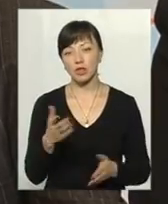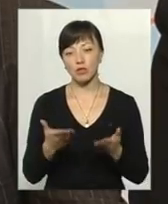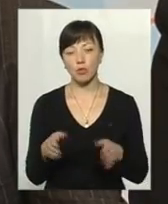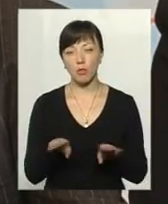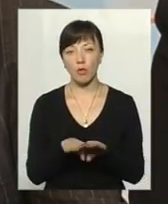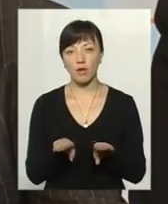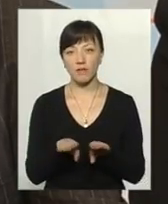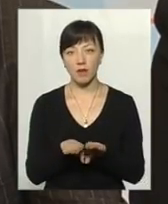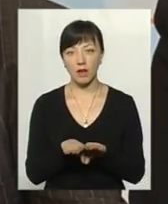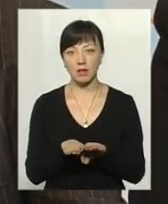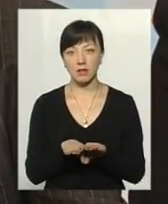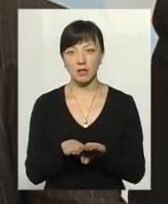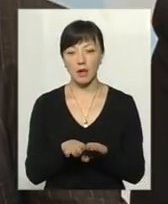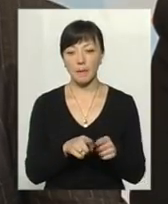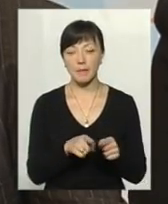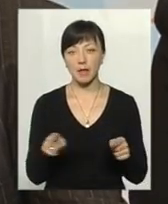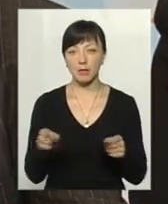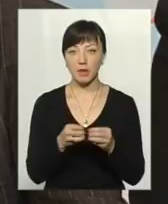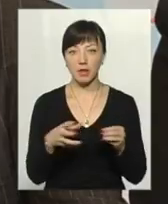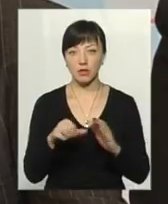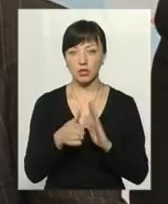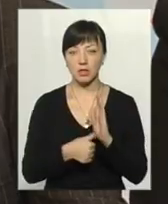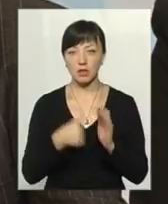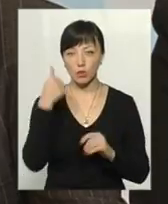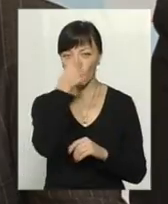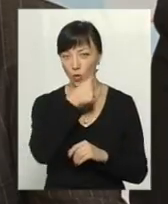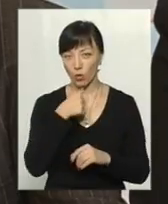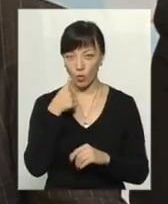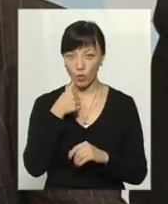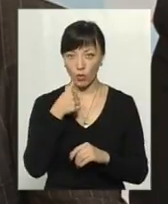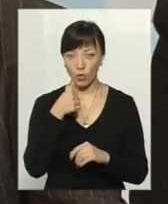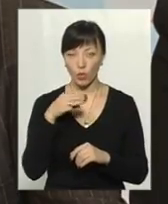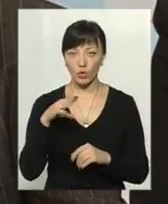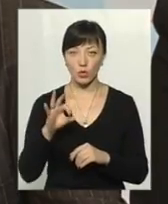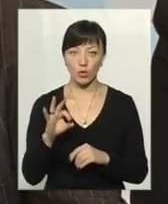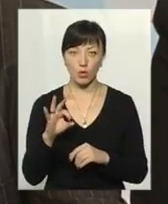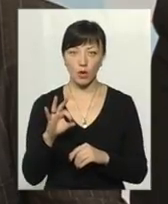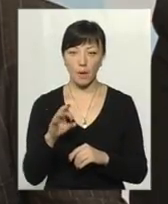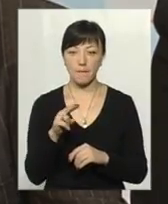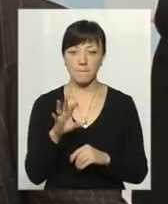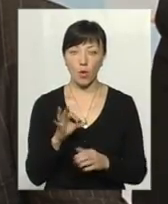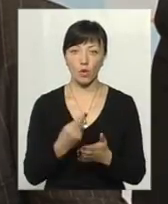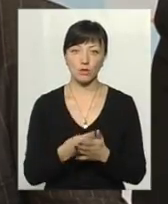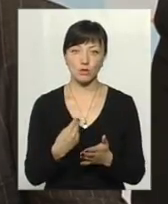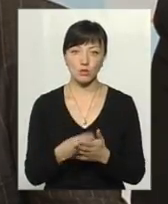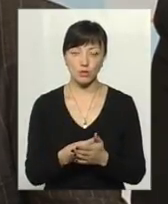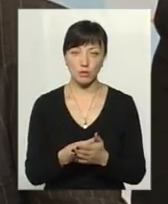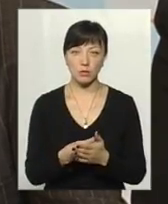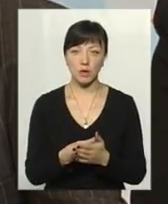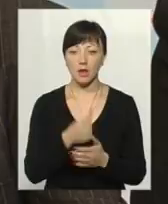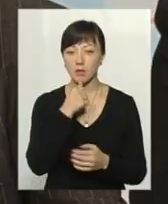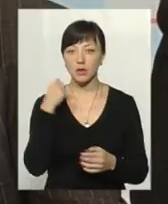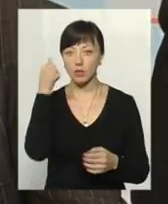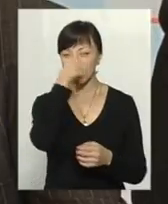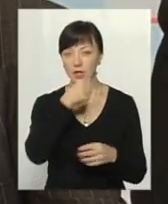порівняти той самий період 2015 року і 2016 року, то по сумі, пройшлий